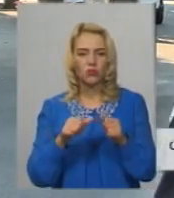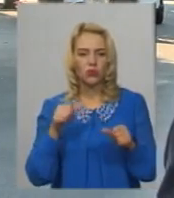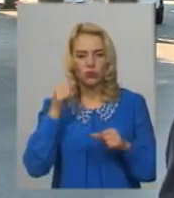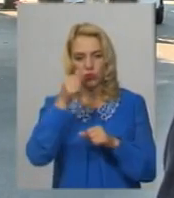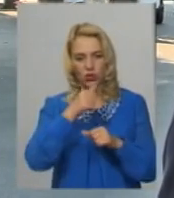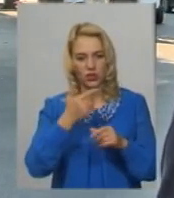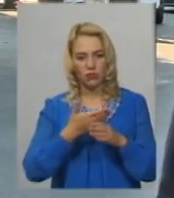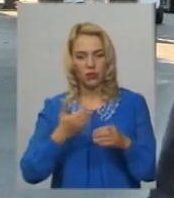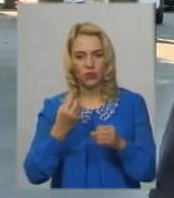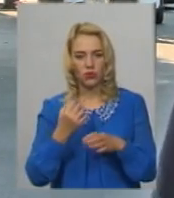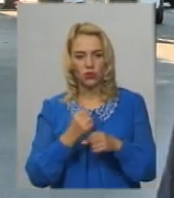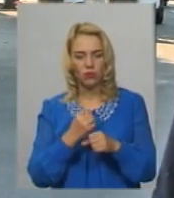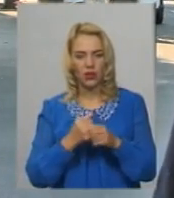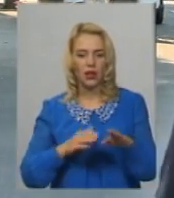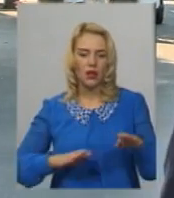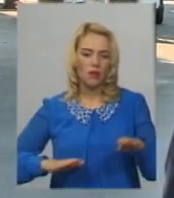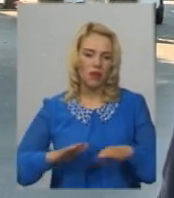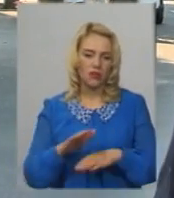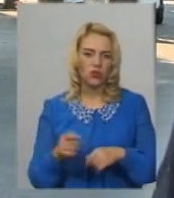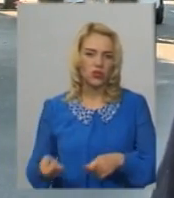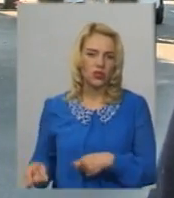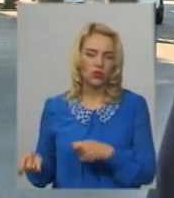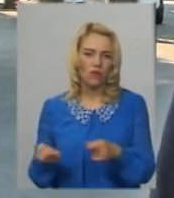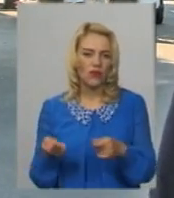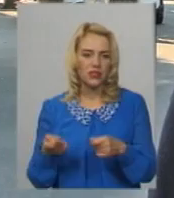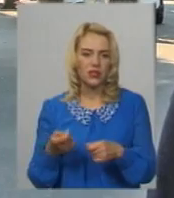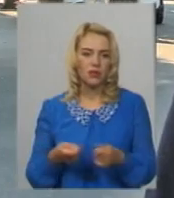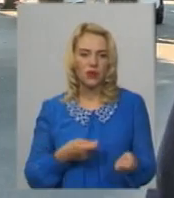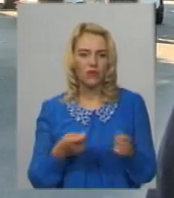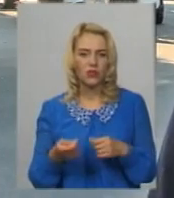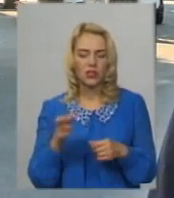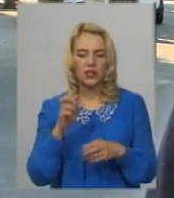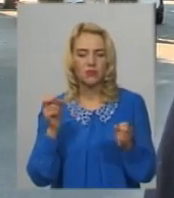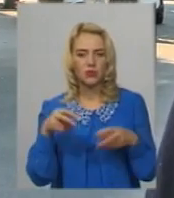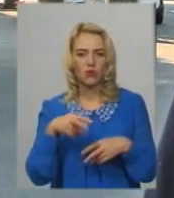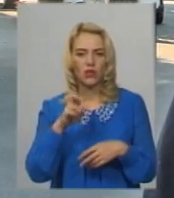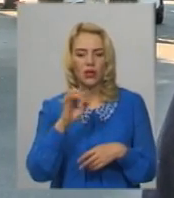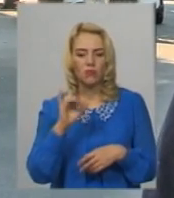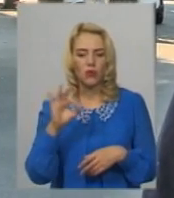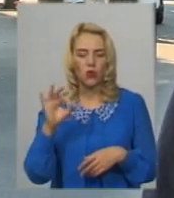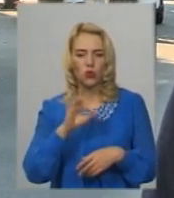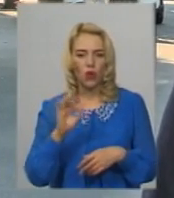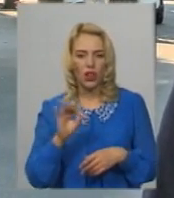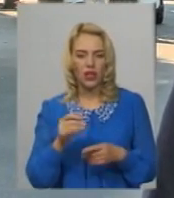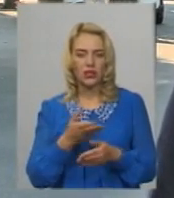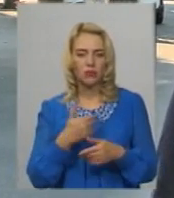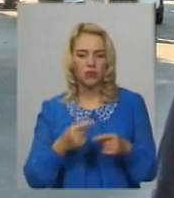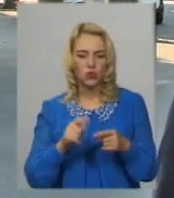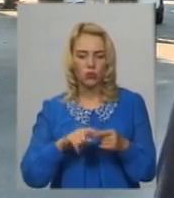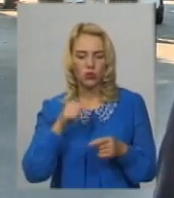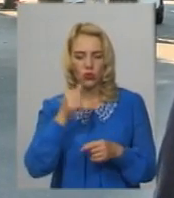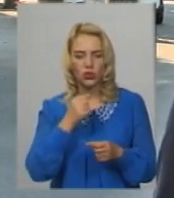просто робили для них пандуси, робили довезення, привозили біотуалети спеціалізовані, то цього року ми пішли далі і